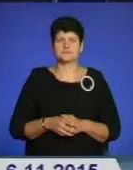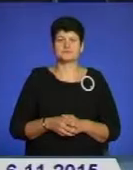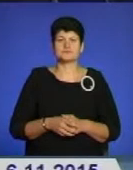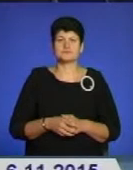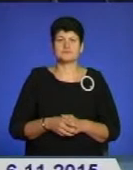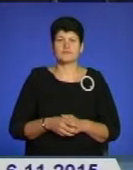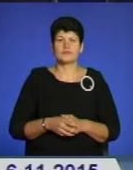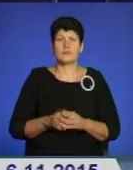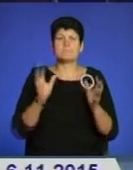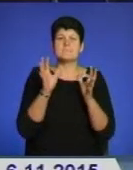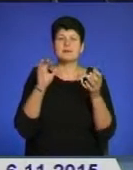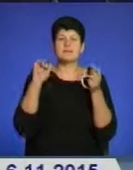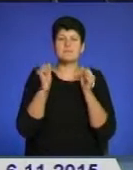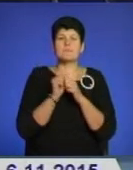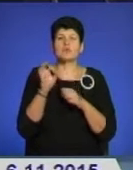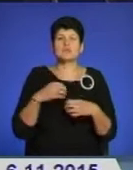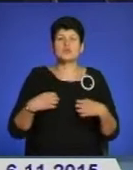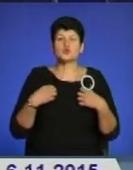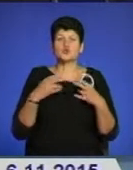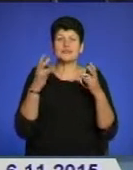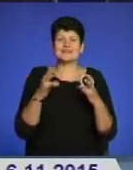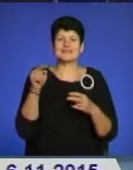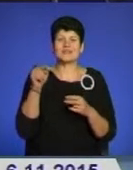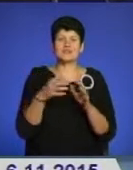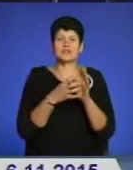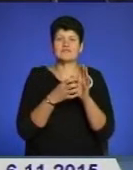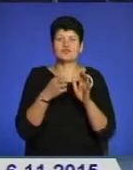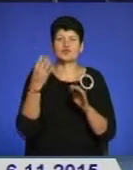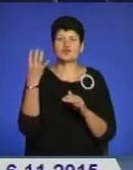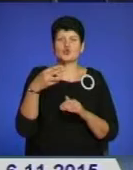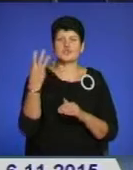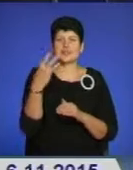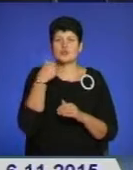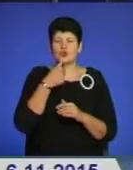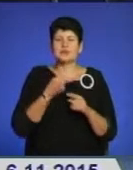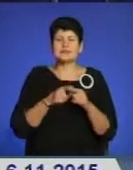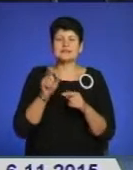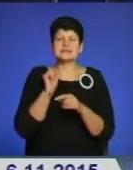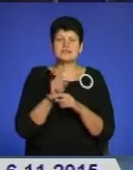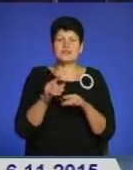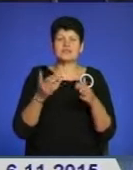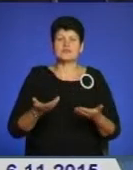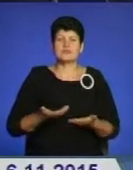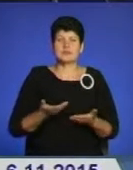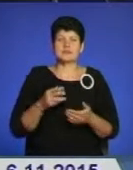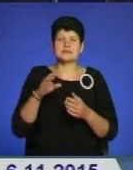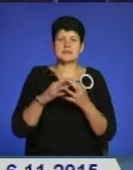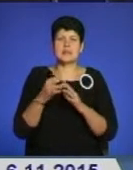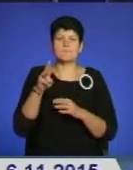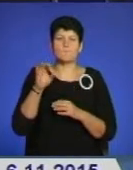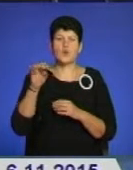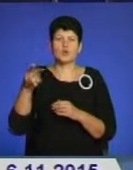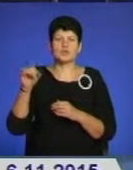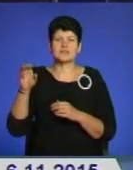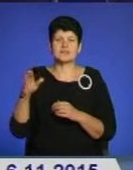Зберегти пам'ять про страшну трагедію 1943 року – таке завдання на меті жителів села Молотків Гусятинського району. Тут